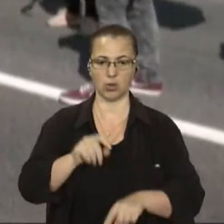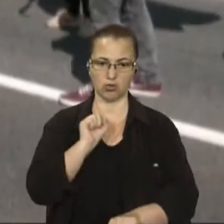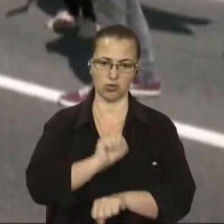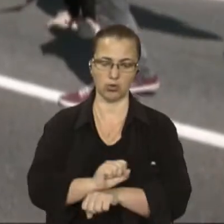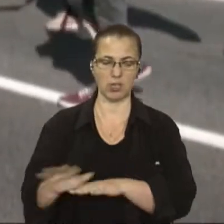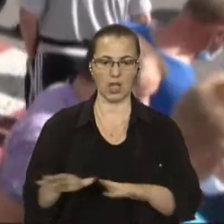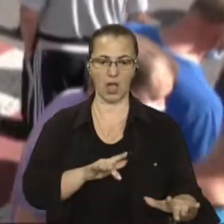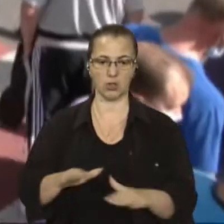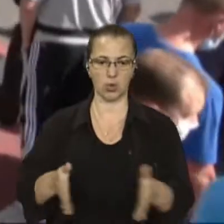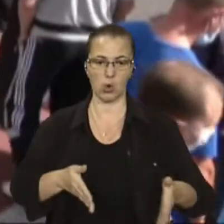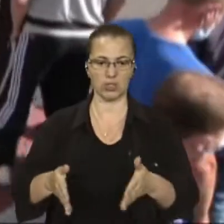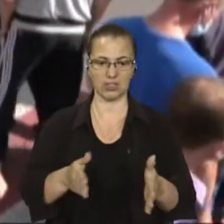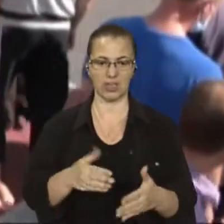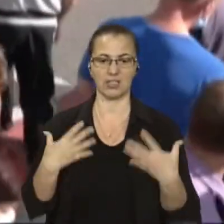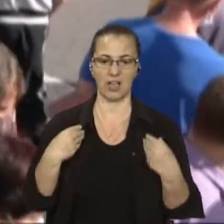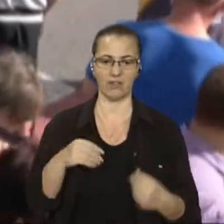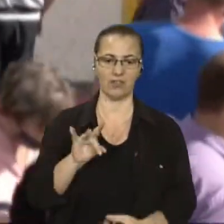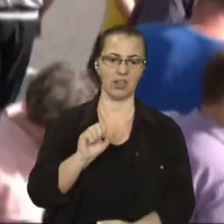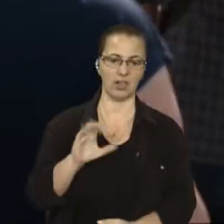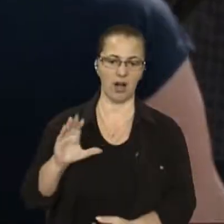Львів-Раваруська у селі Сопошин.